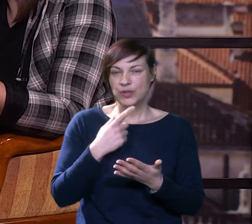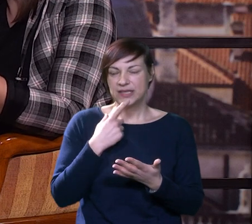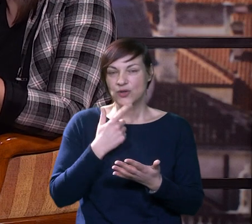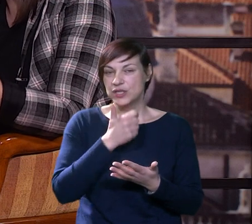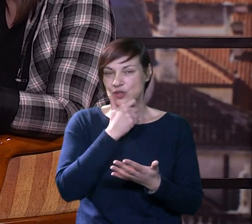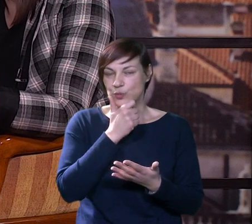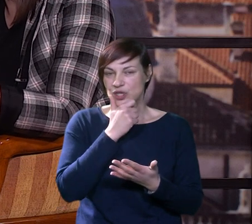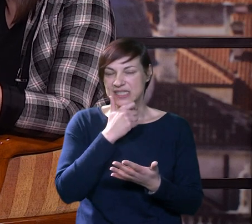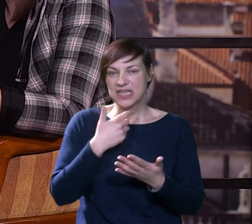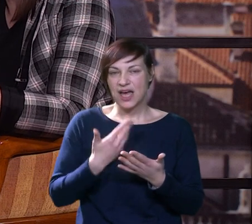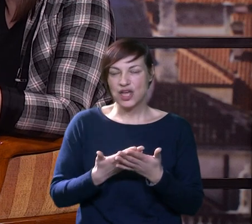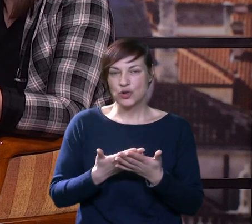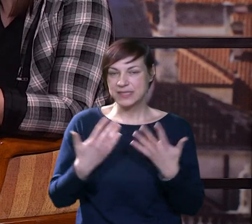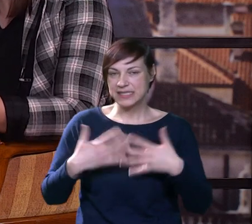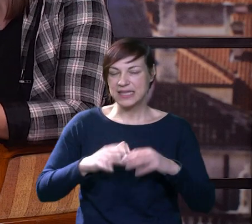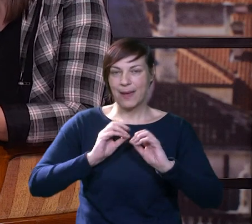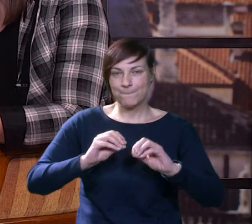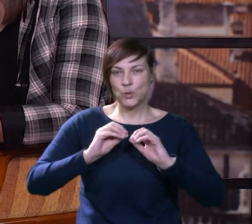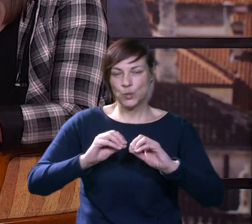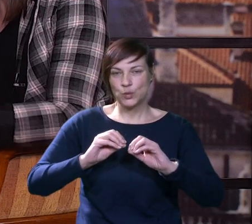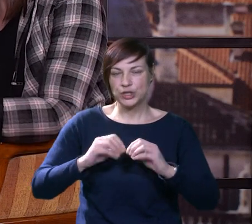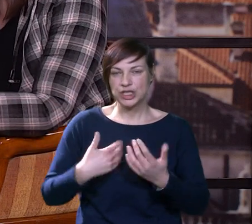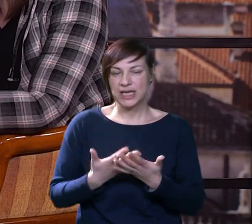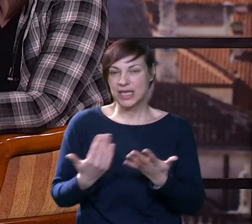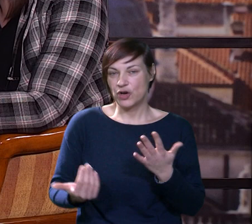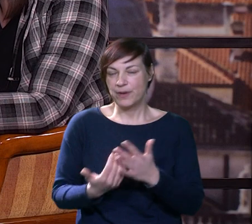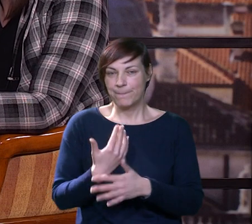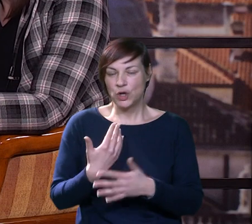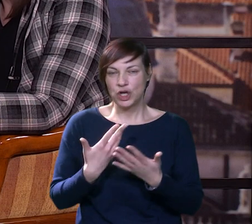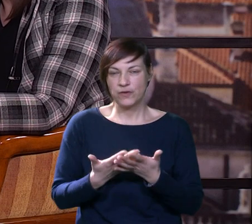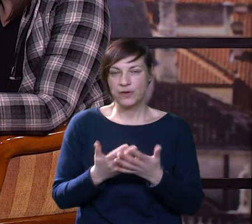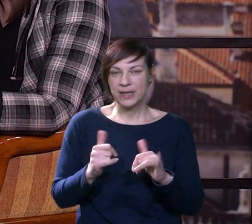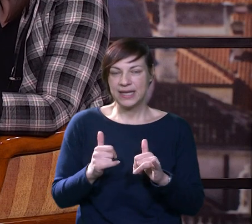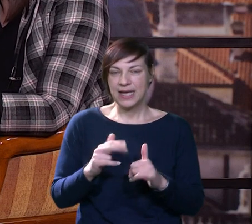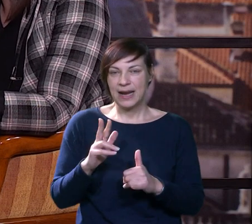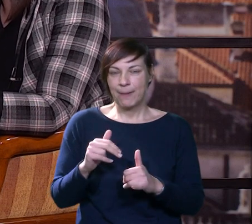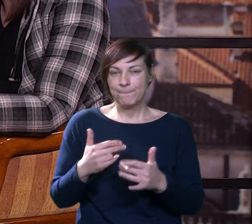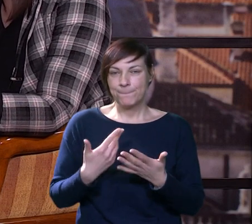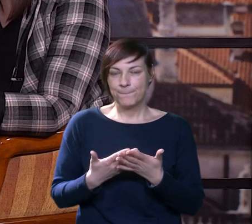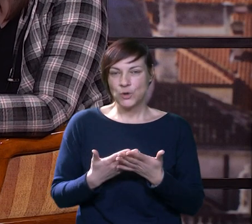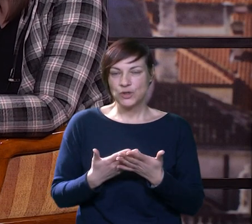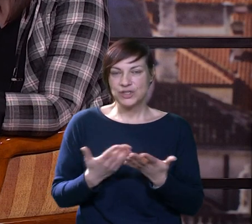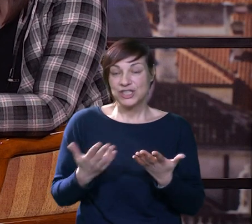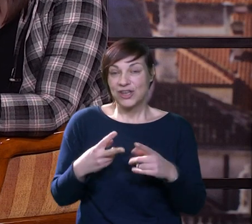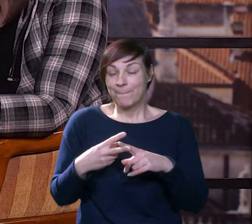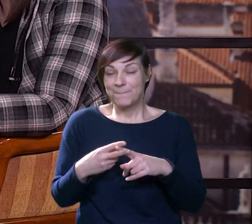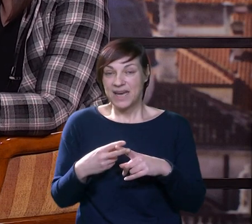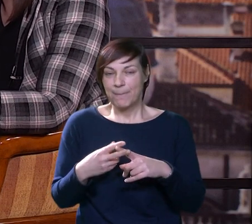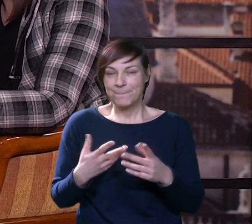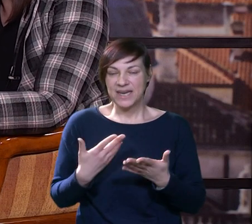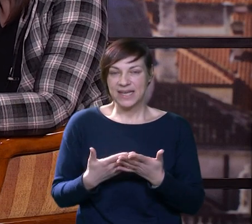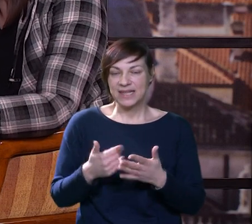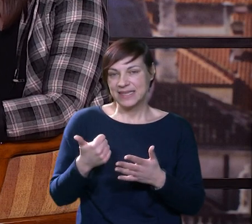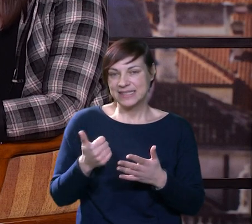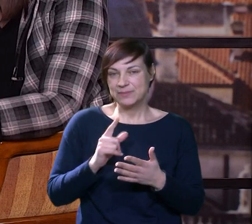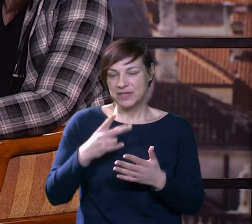po tom starom, recimo, nekom sistemu učili znakovni jezik i ovi po novome, je li tu postoje možda neke prepreke da se